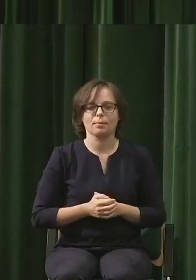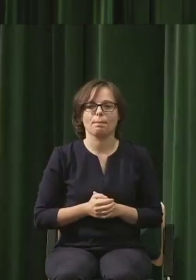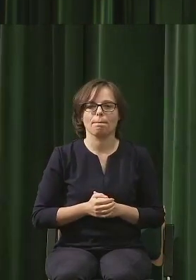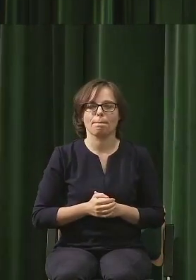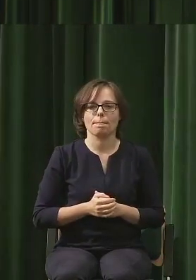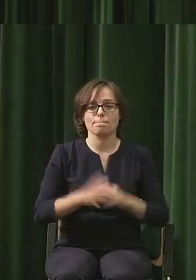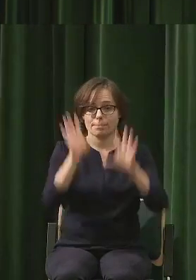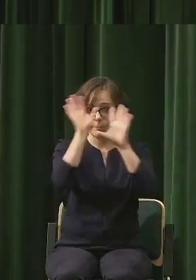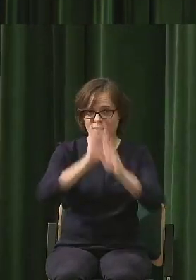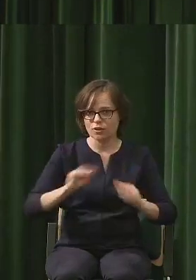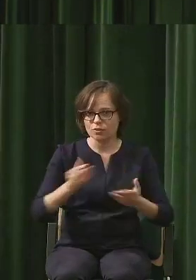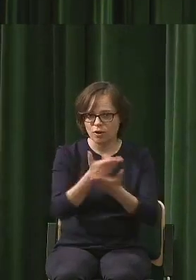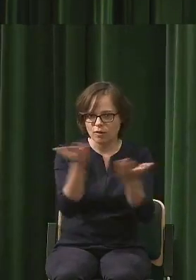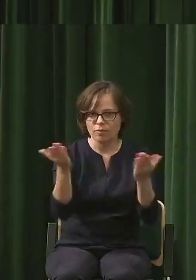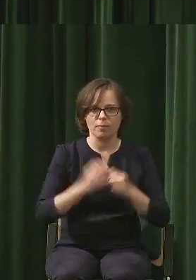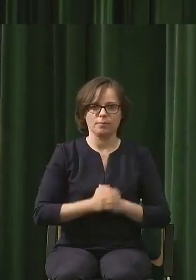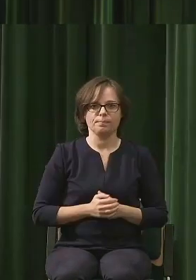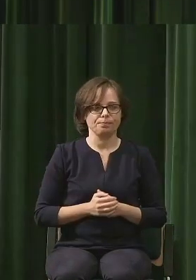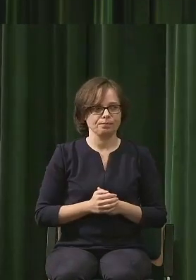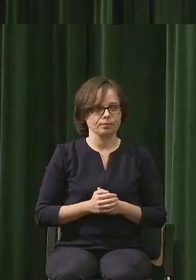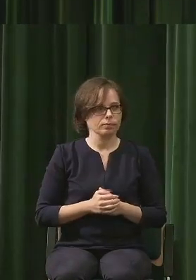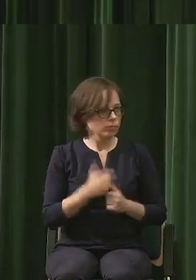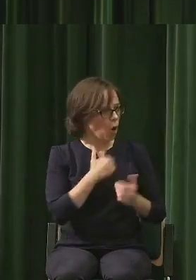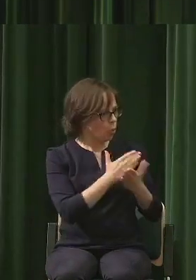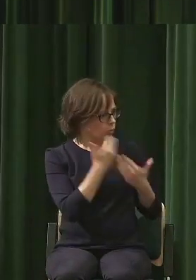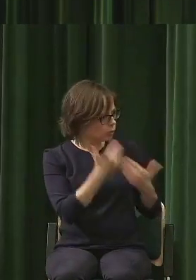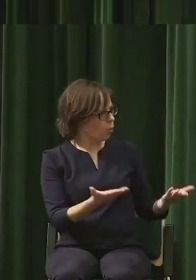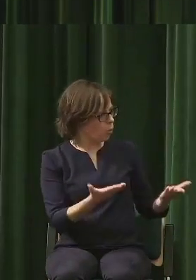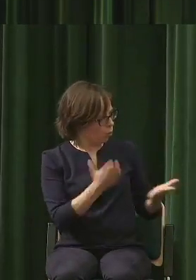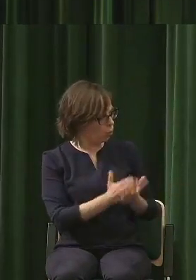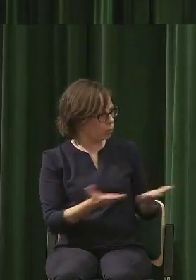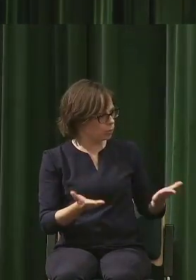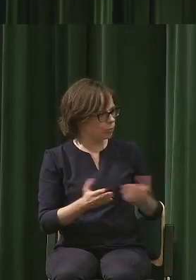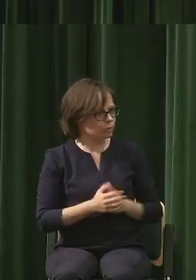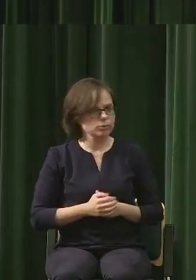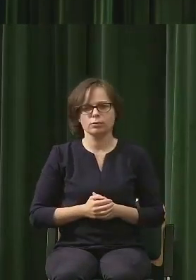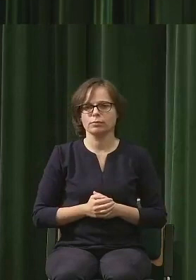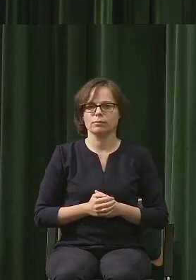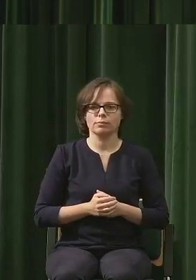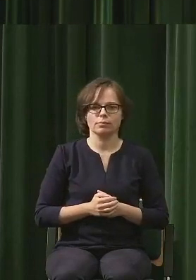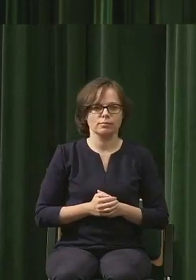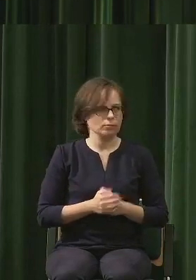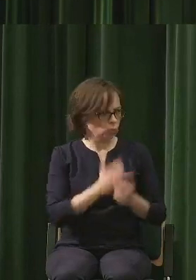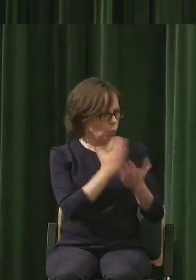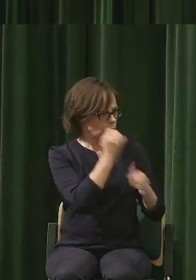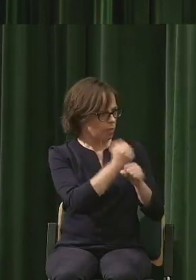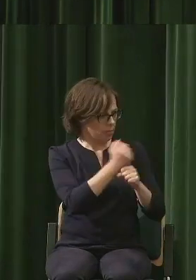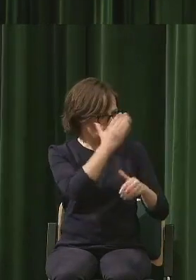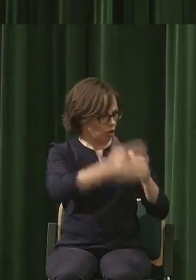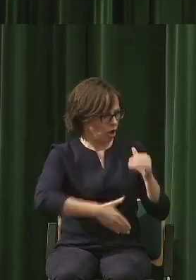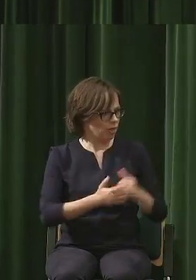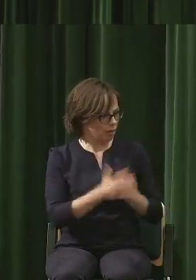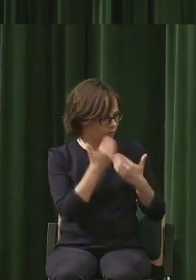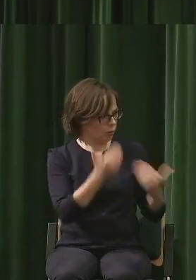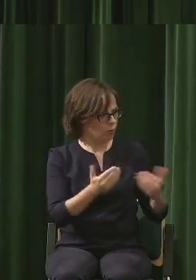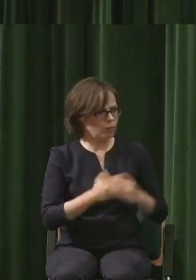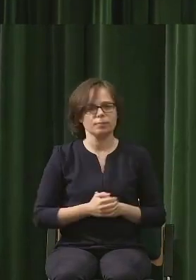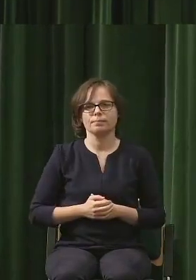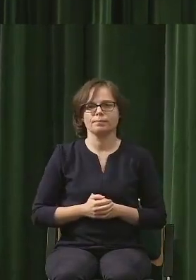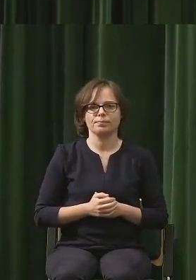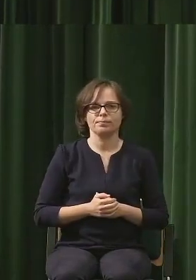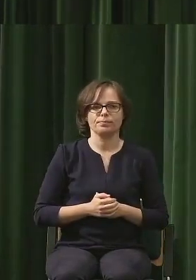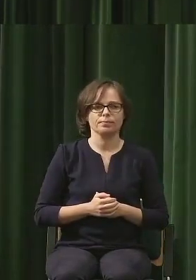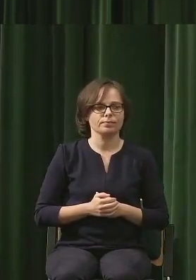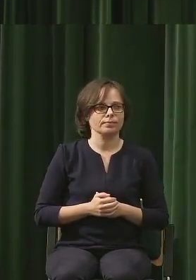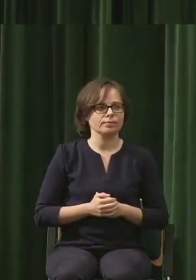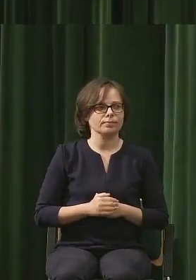Proszę Państwa. Ja już Państwu podziękowałem, tak. Już po pracy. Dziękuję bardzo. A do